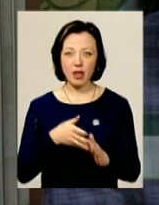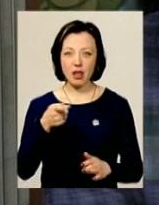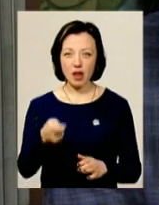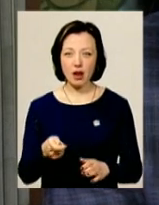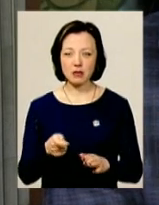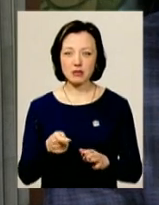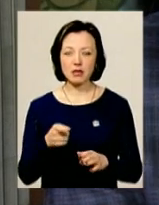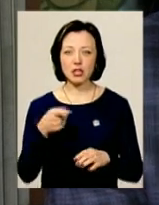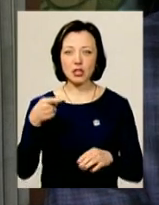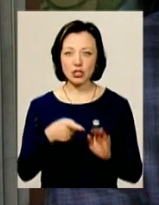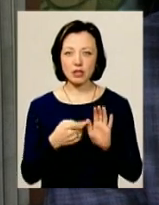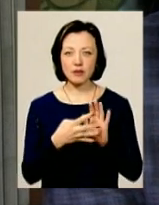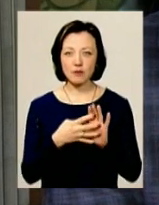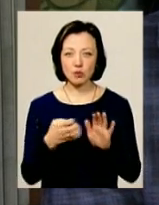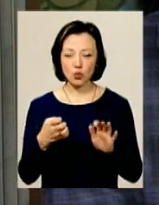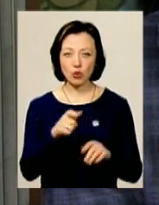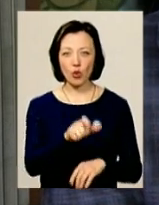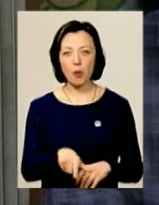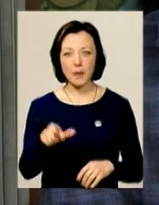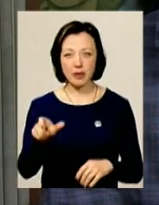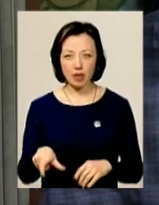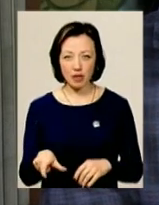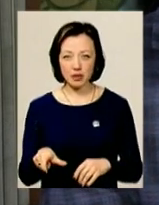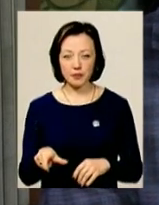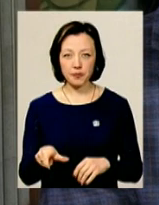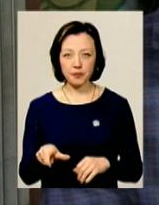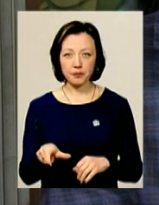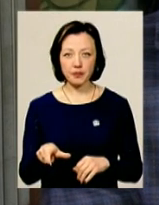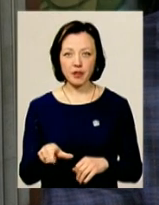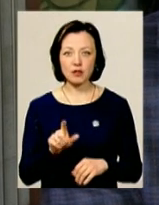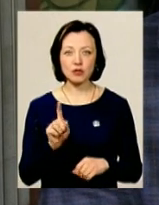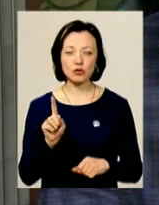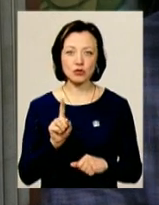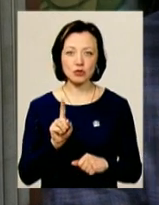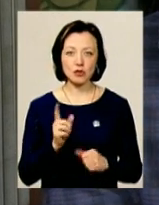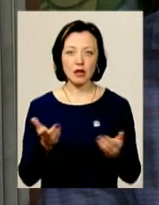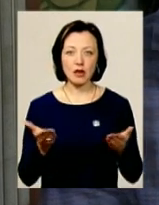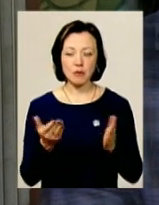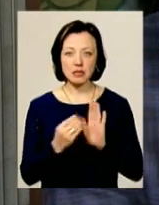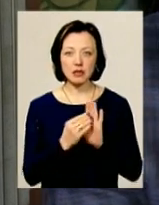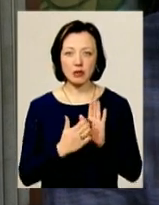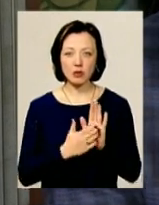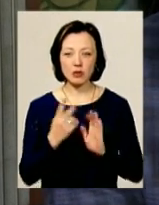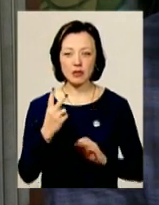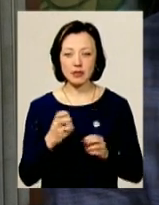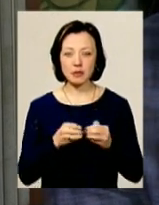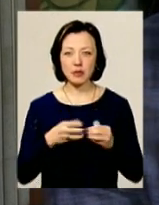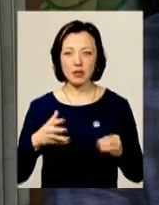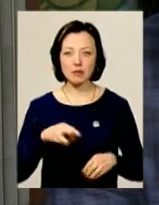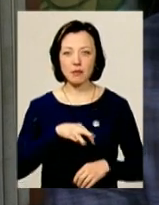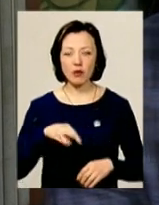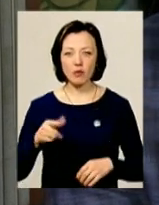майже 1900 громадян, якими задекларовано 215 мільйонів